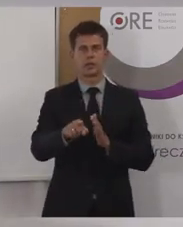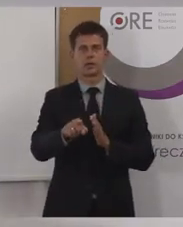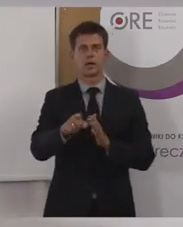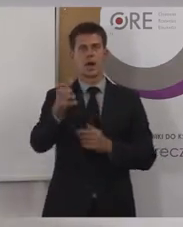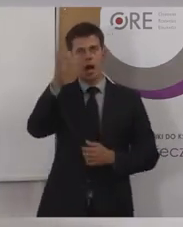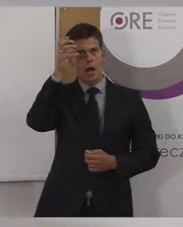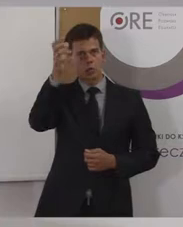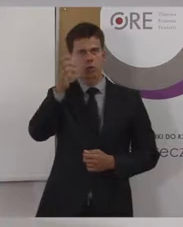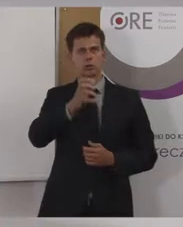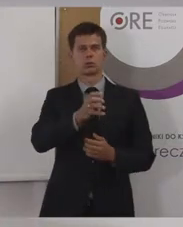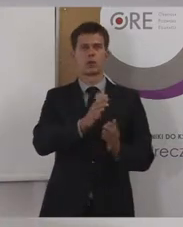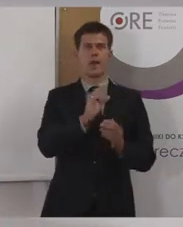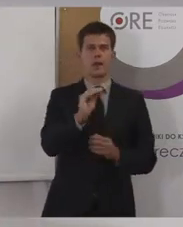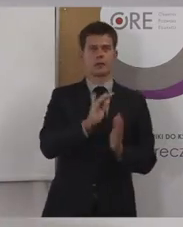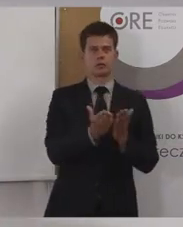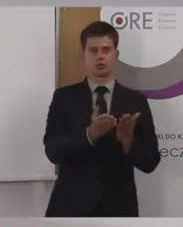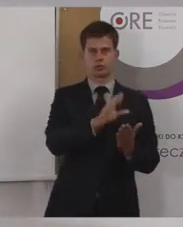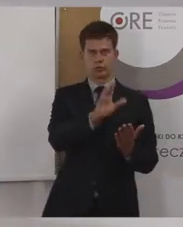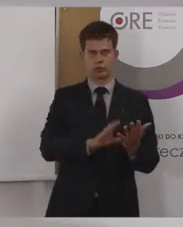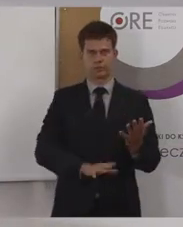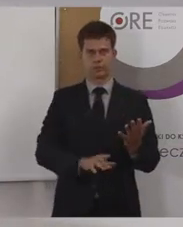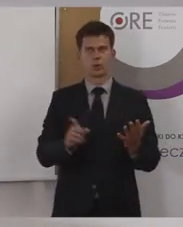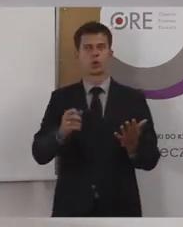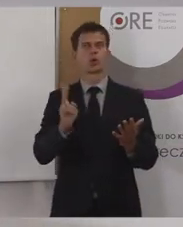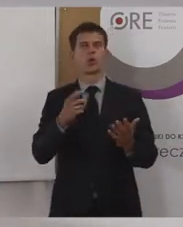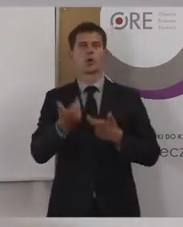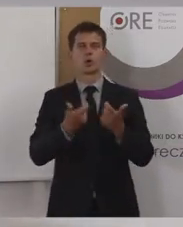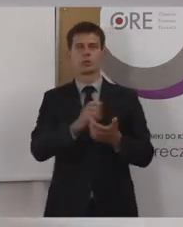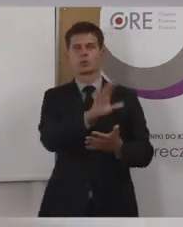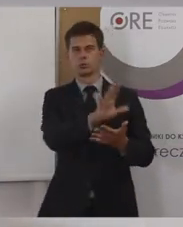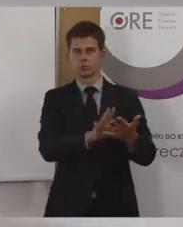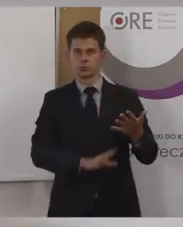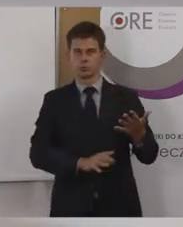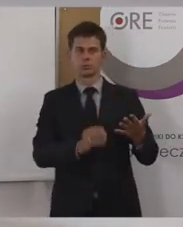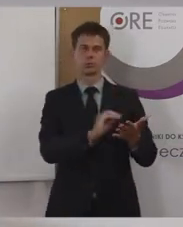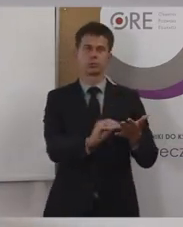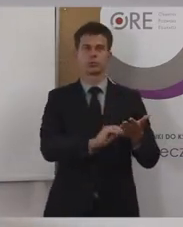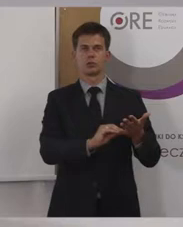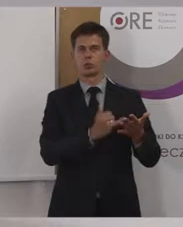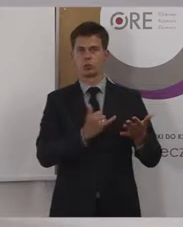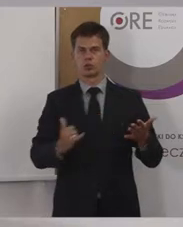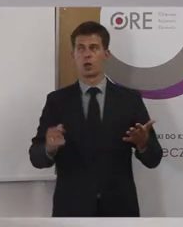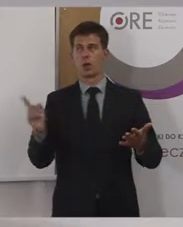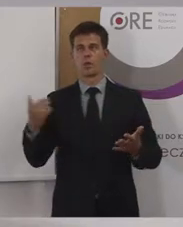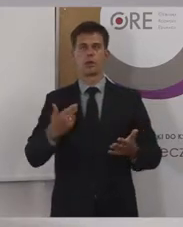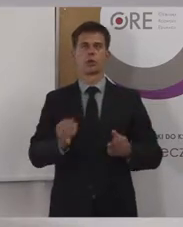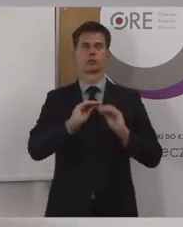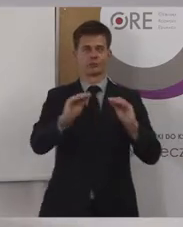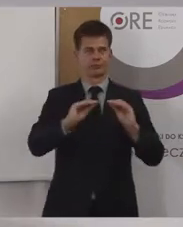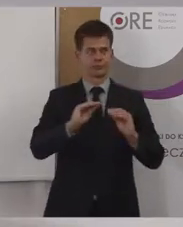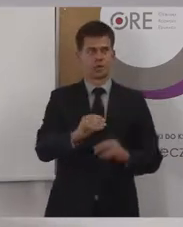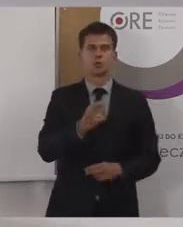autorów e-podręcznika, czyli autorów treści. Chcieliśmy im przekazać tą wiedzę, czym jest dostępność